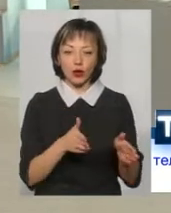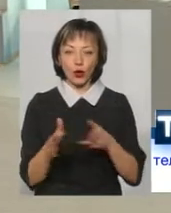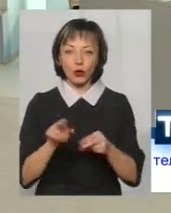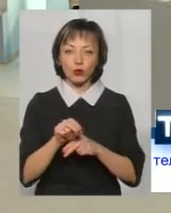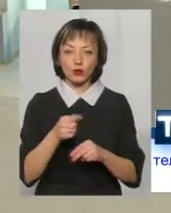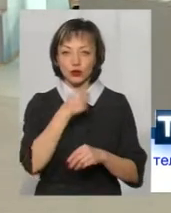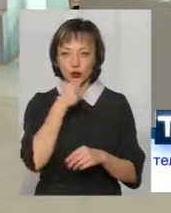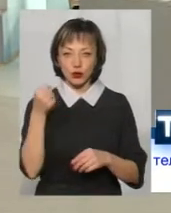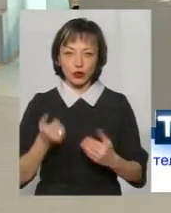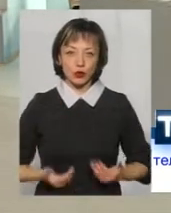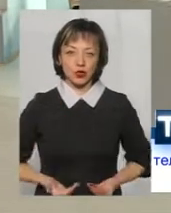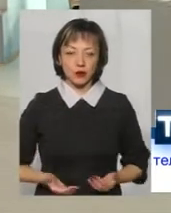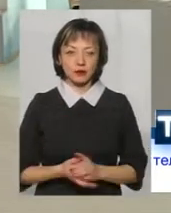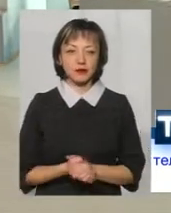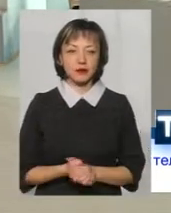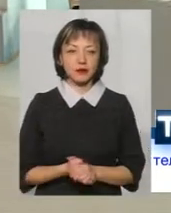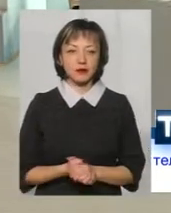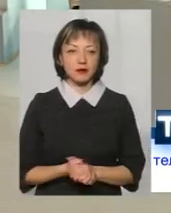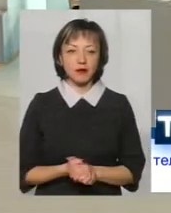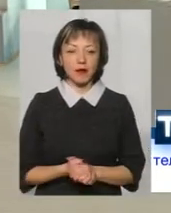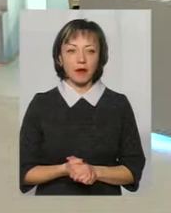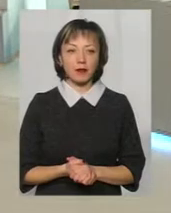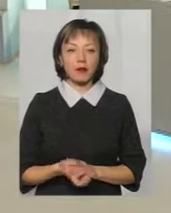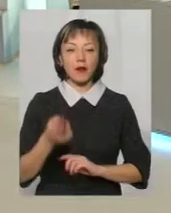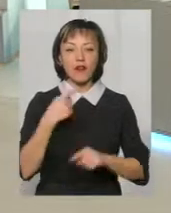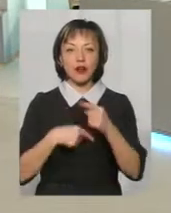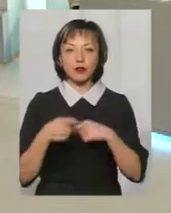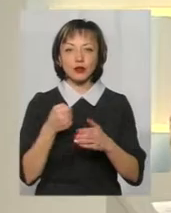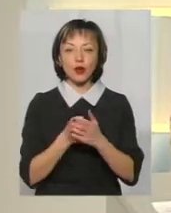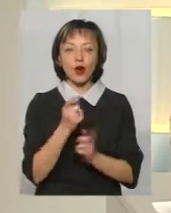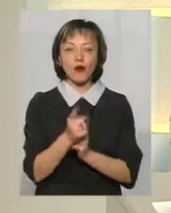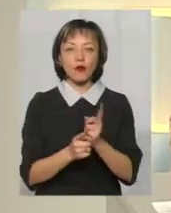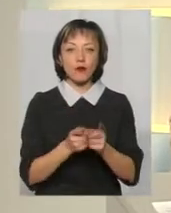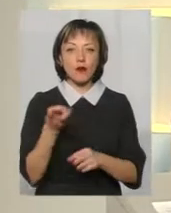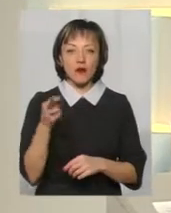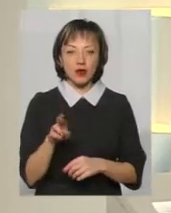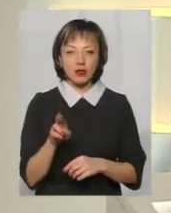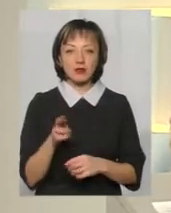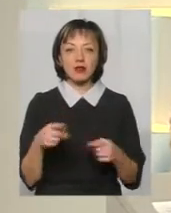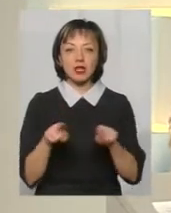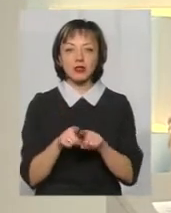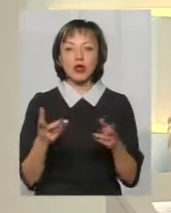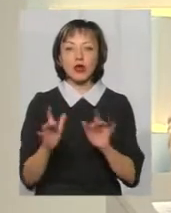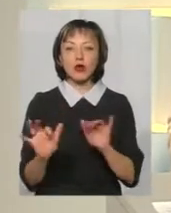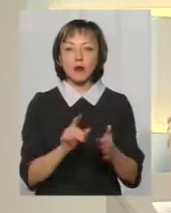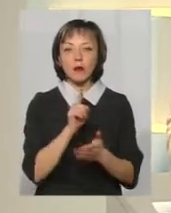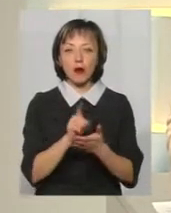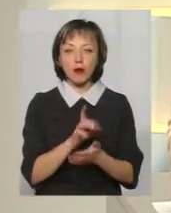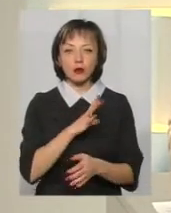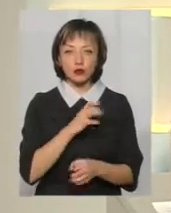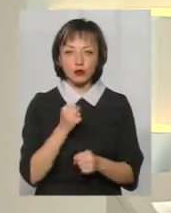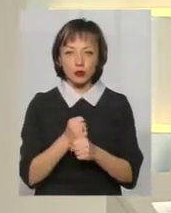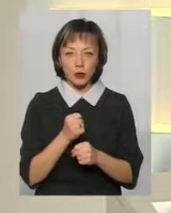до дорослості. Давайте ще більше повернутися до реформування. То все ж, які кроки мають бути